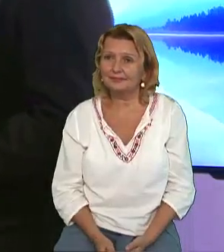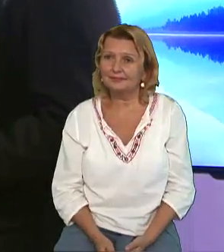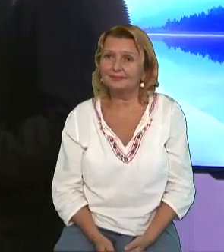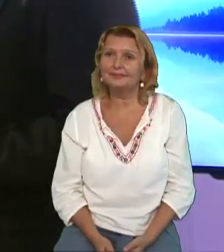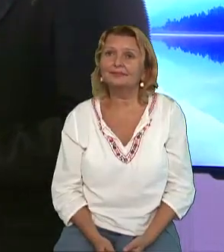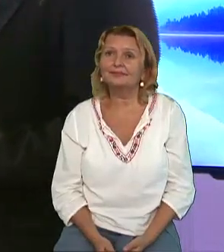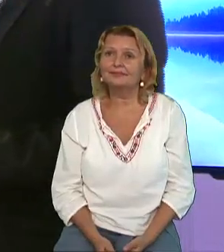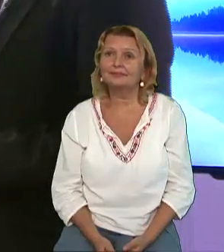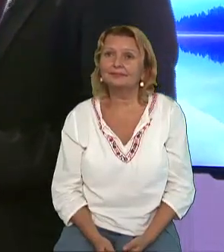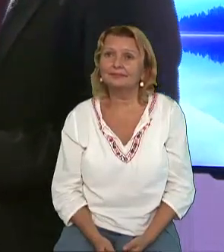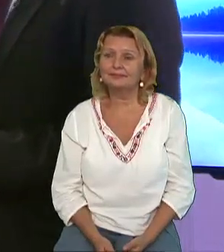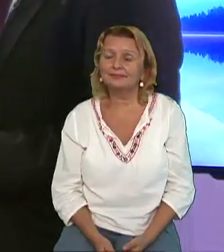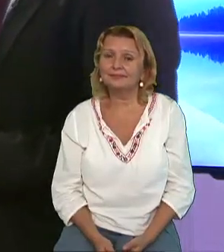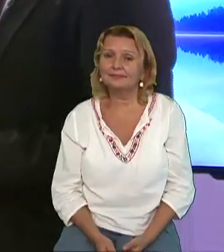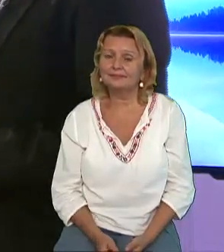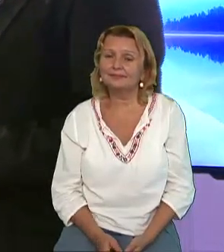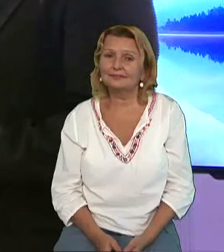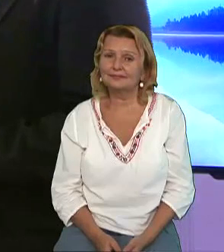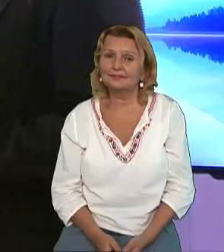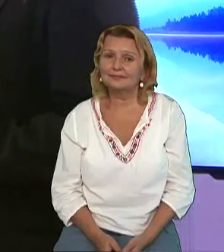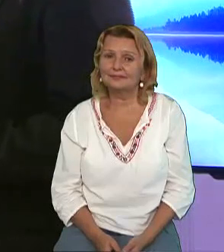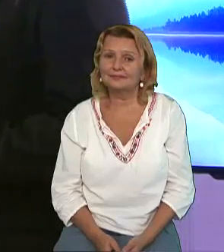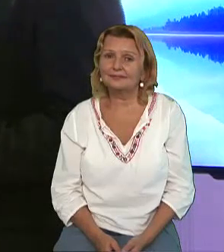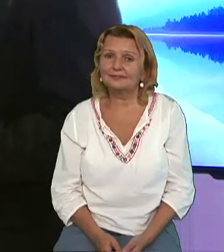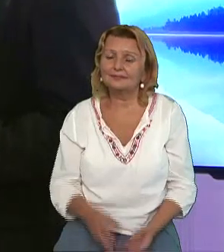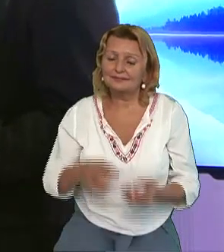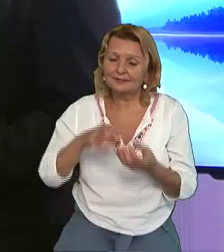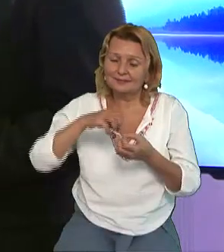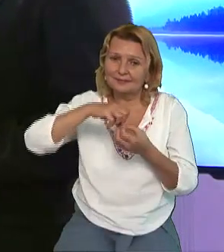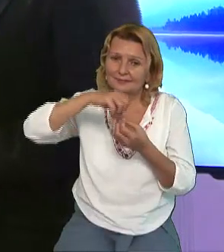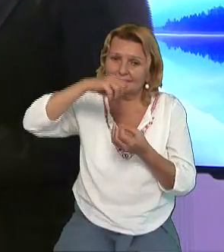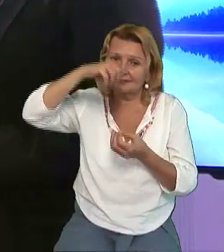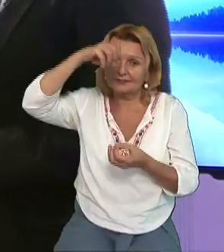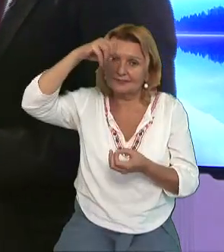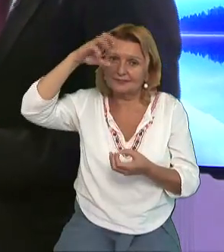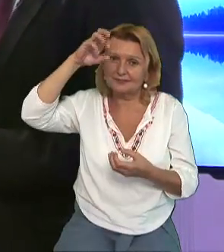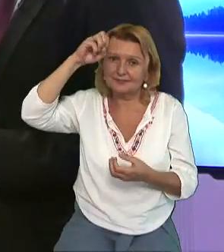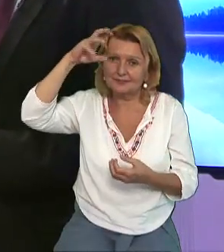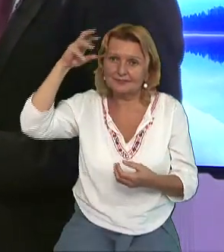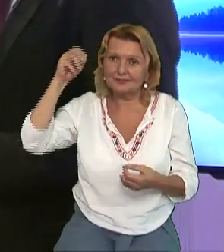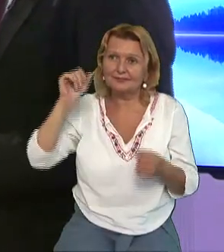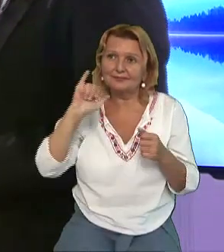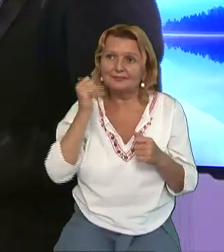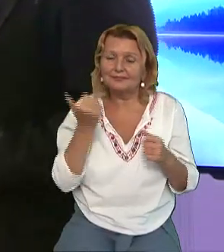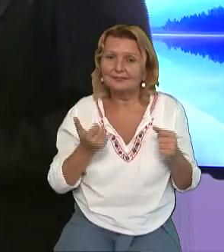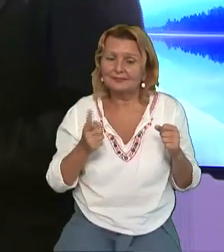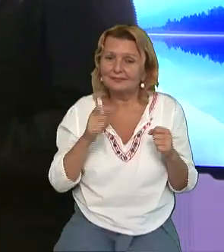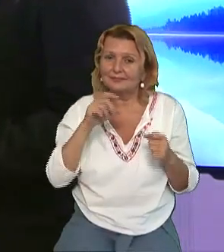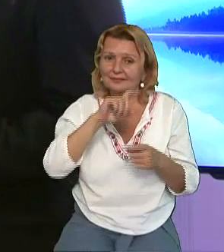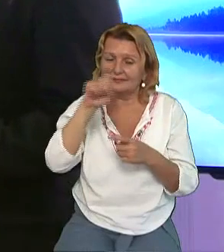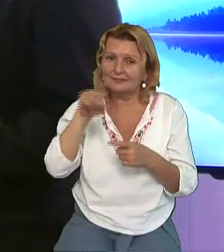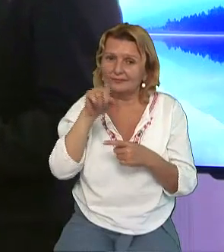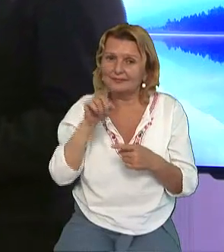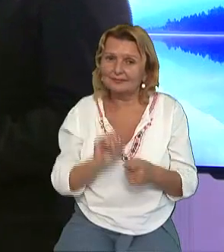Uleiul și candela să vechezi ca să le iai Și